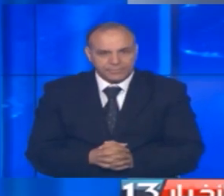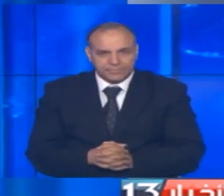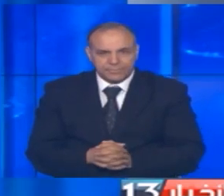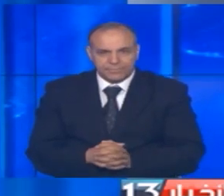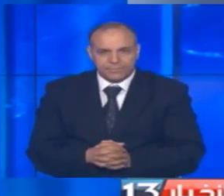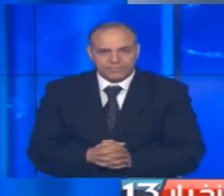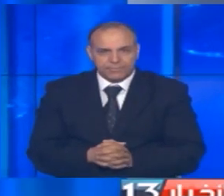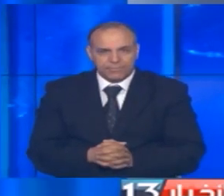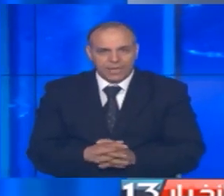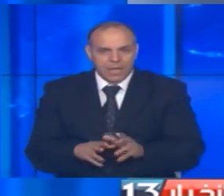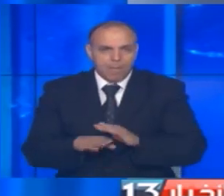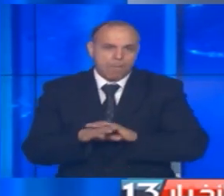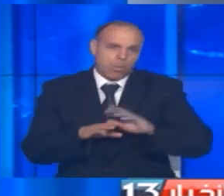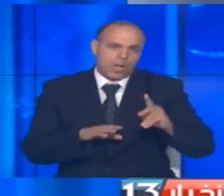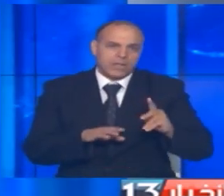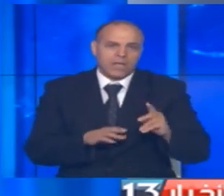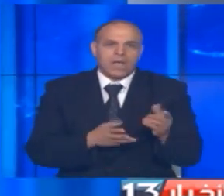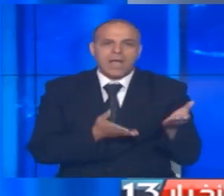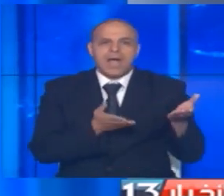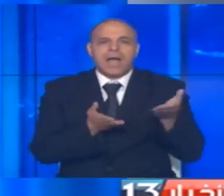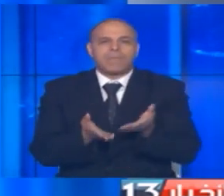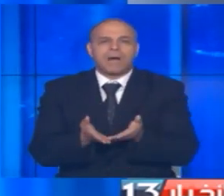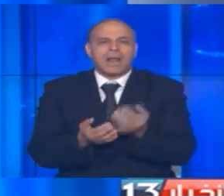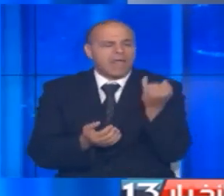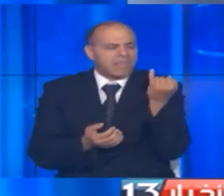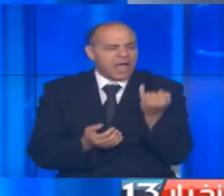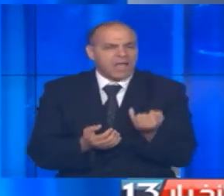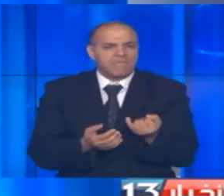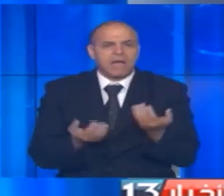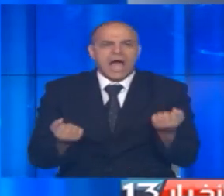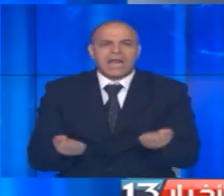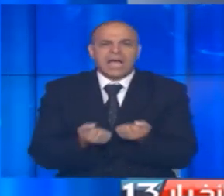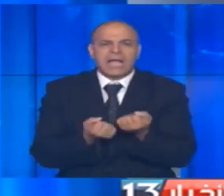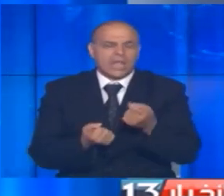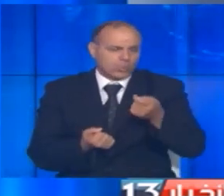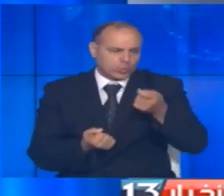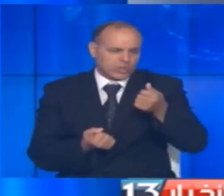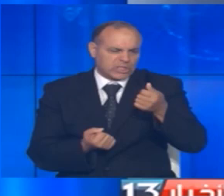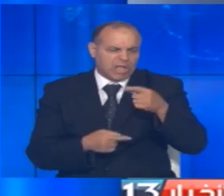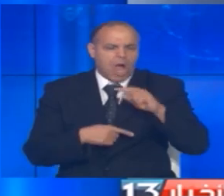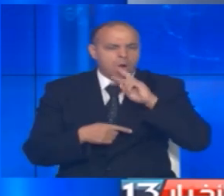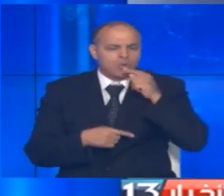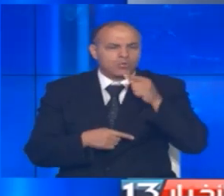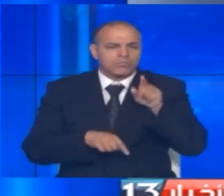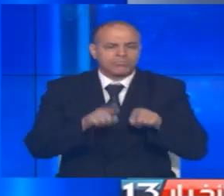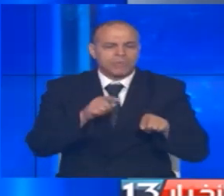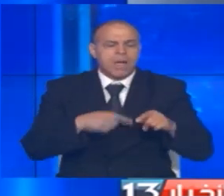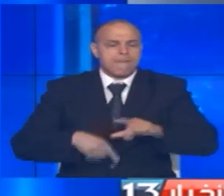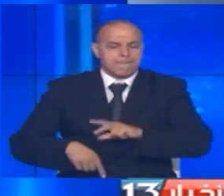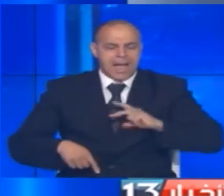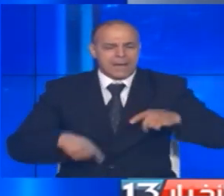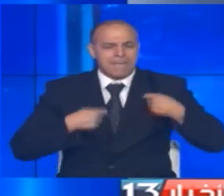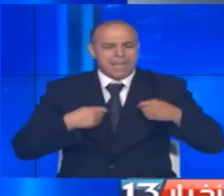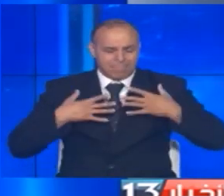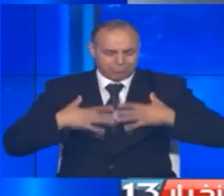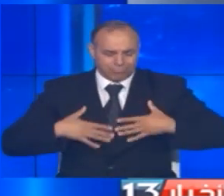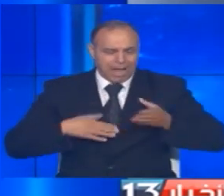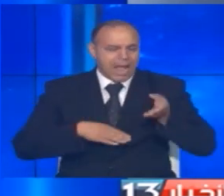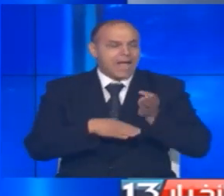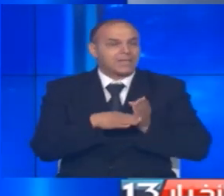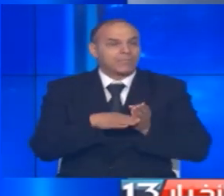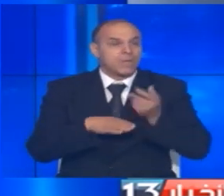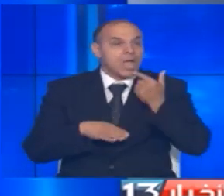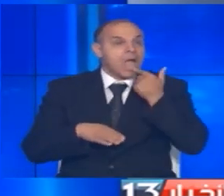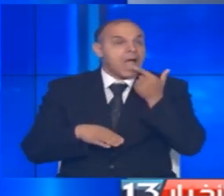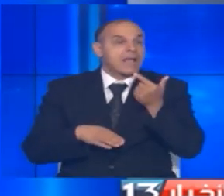في مشغل آخر إقبال ضعيف وحركية تبدو عادية بمختلف محلات بيع الملابس الجاهزة